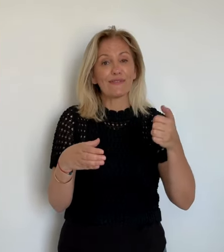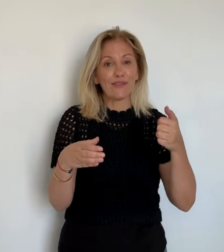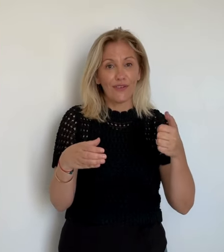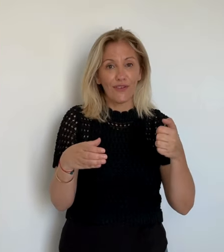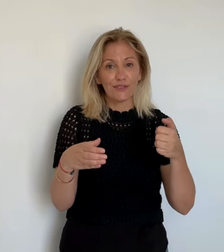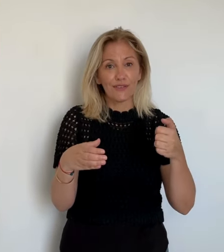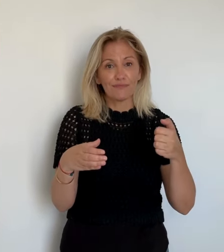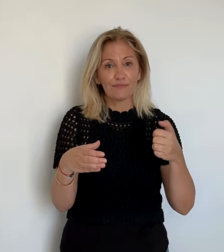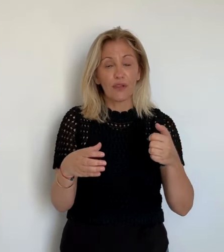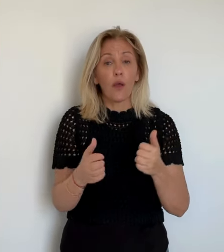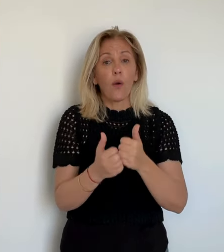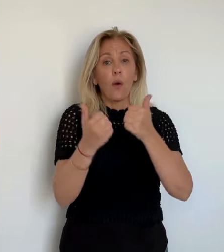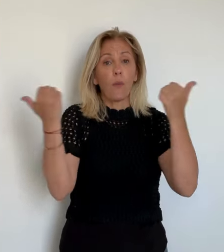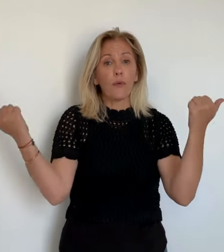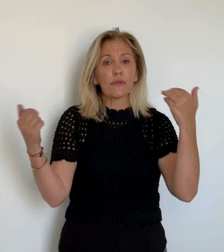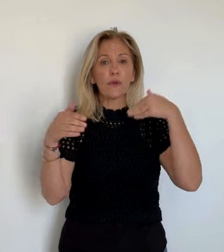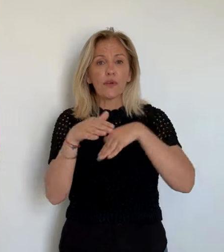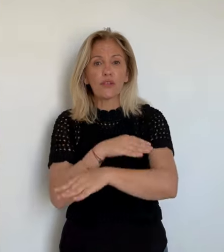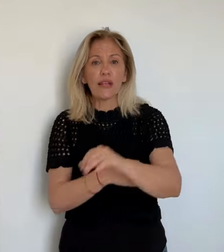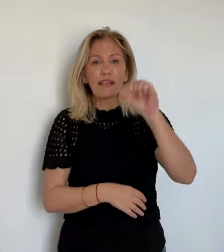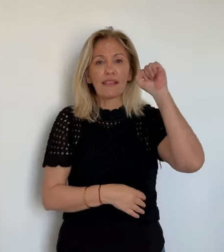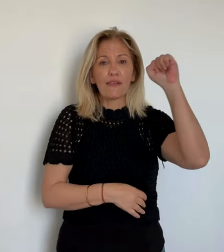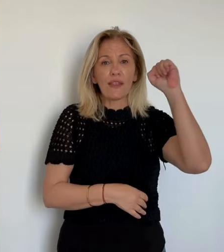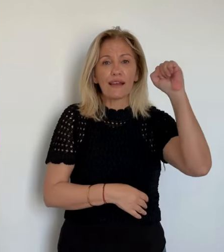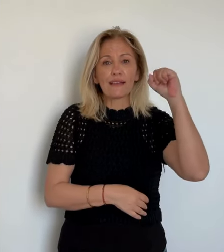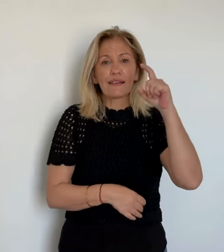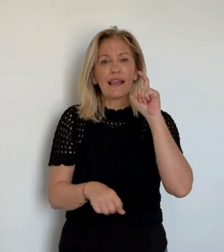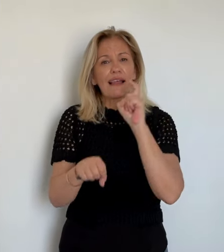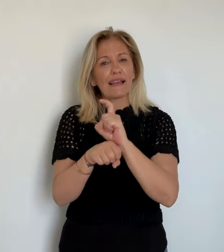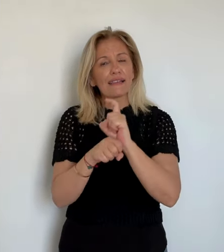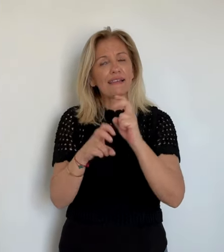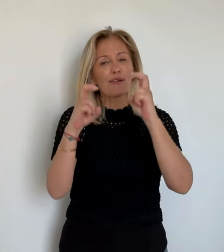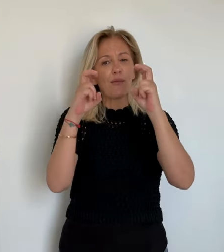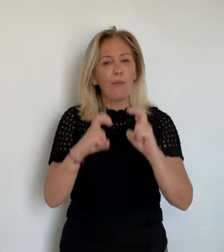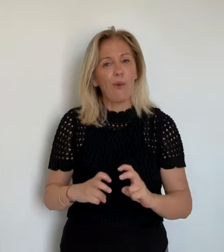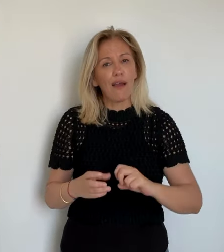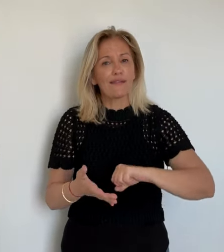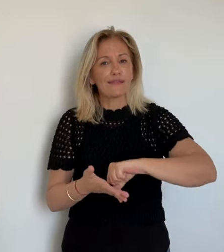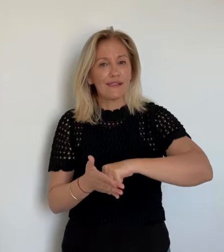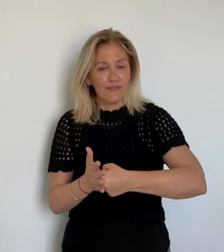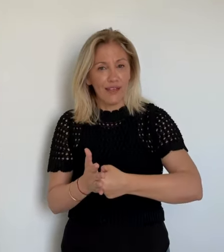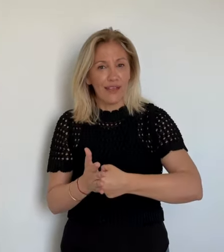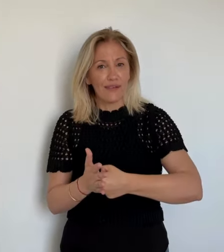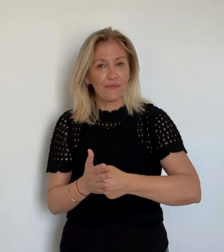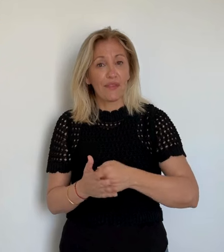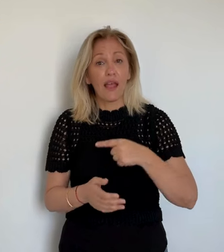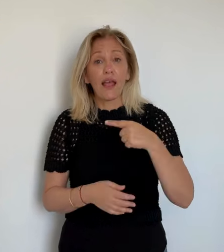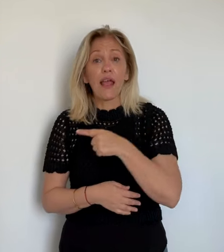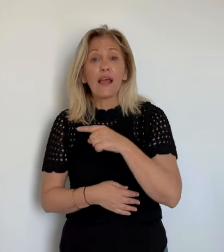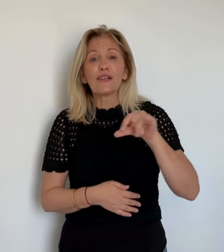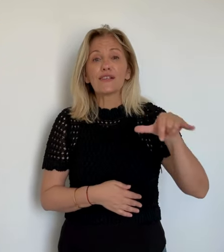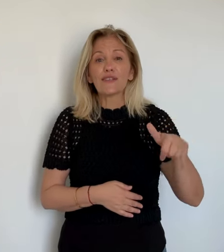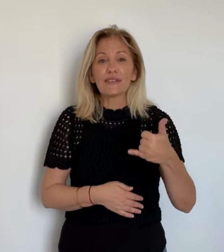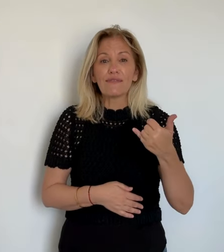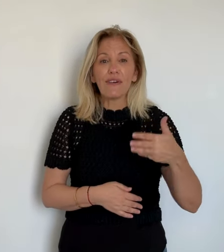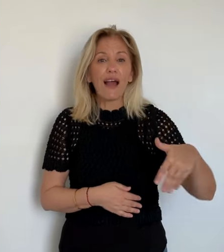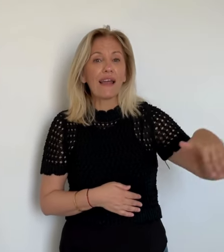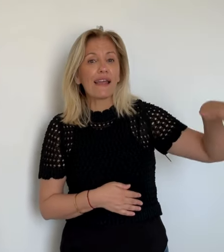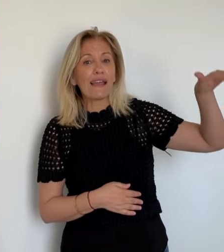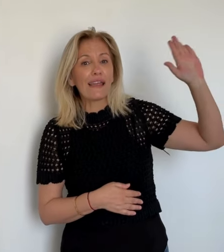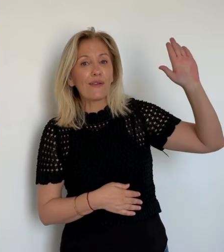présentation financière de l'exécutif, édulcorée, voire photoshopée. Lorsqu'on déshabille, je le disais, de tous ces effets